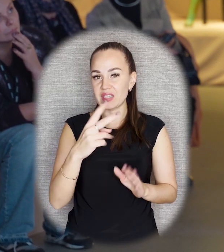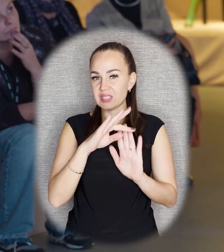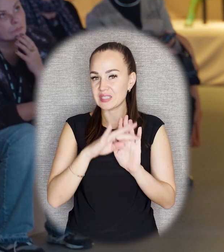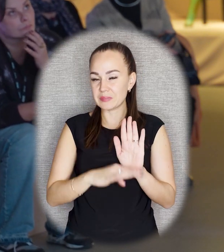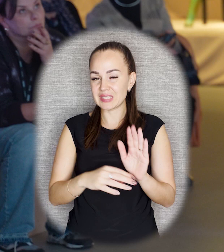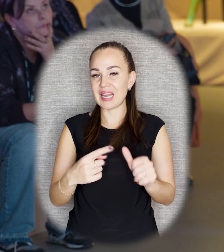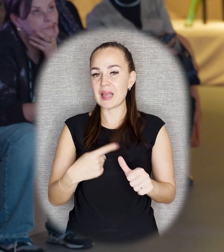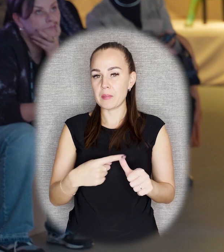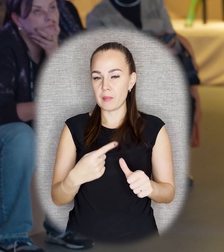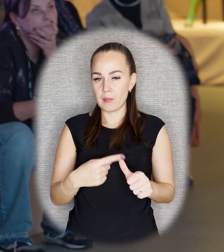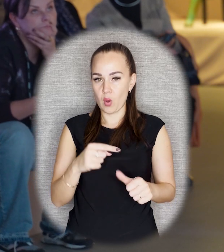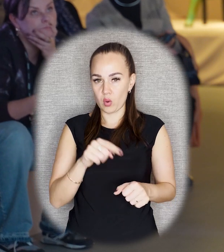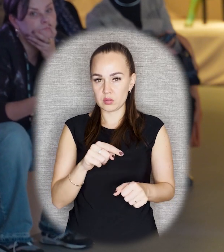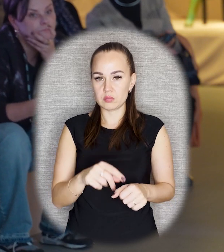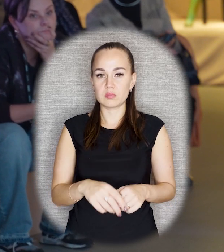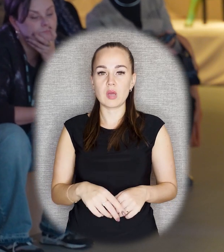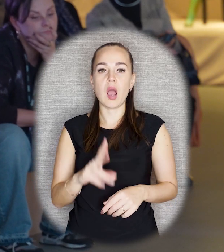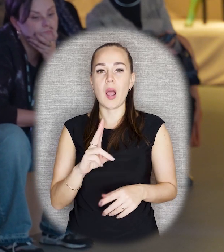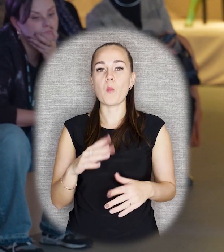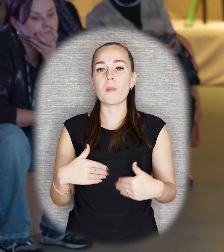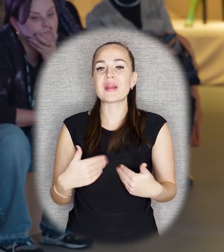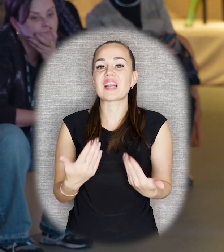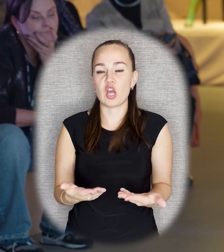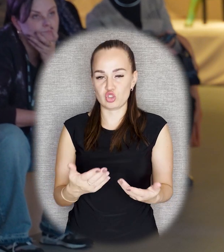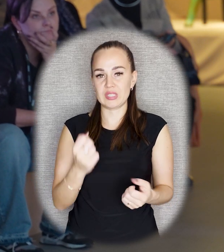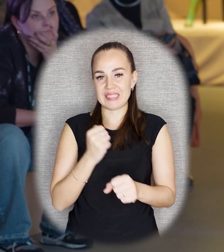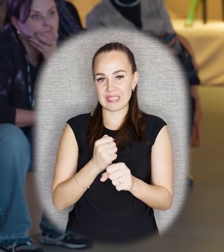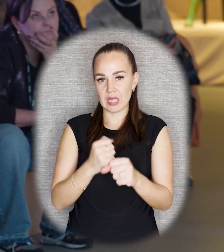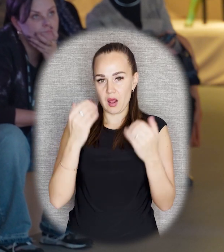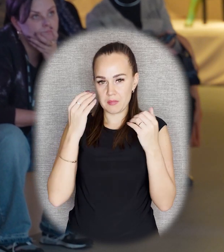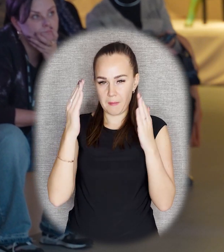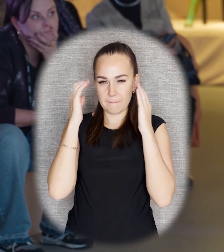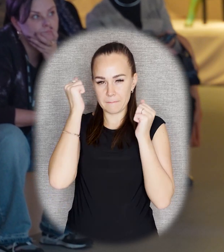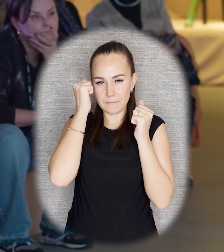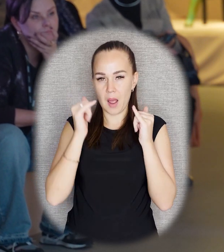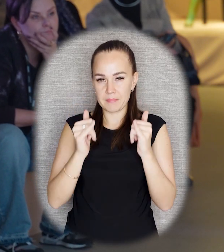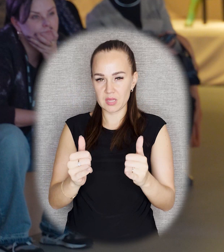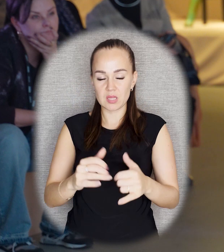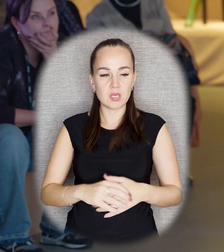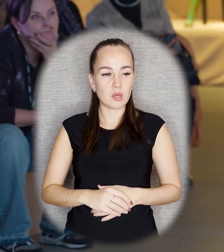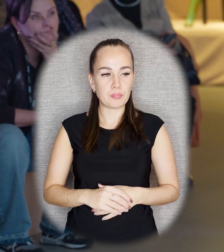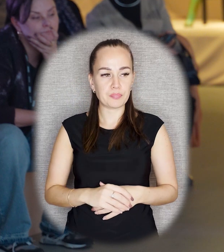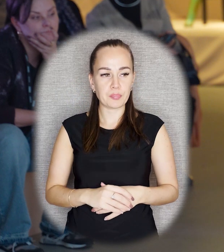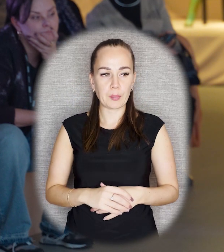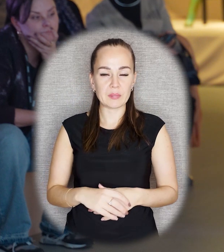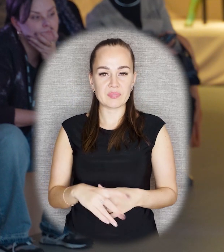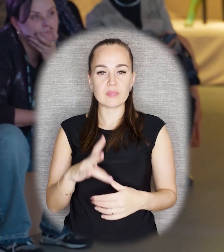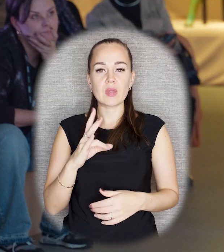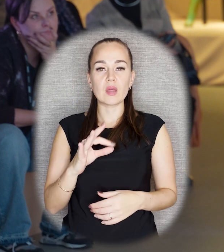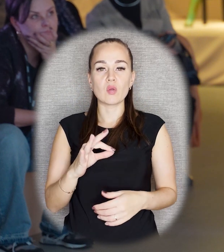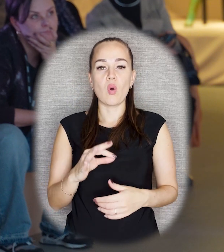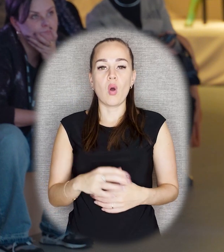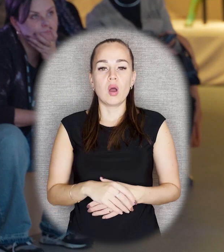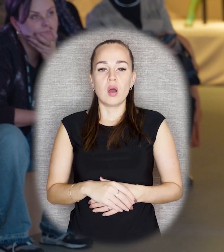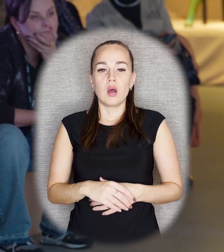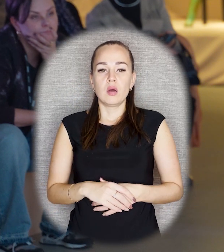деятелей, которым предложено поставить памятники. Но получается, что, например, Пунин,